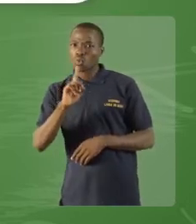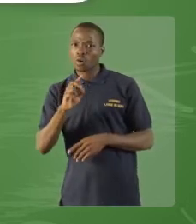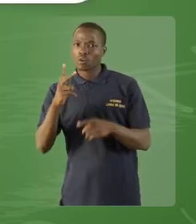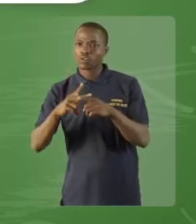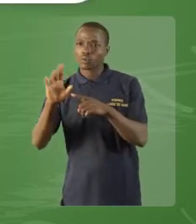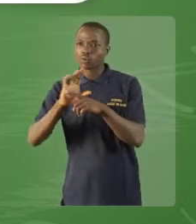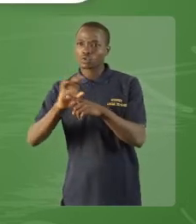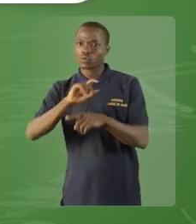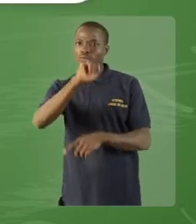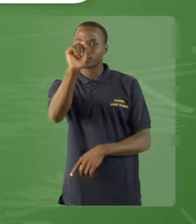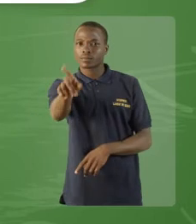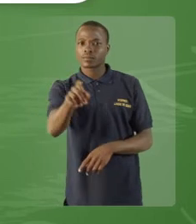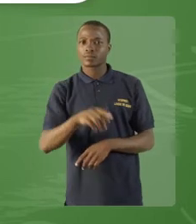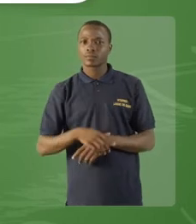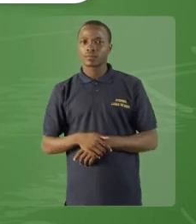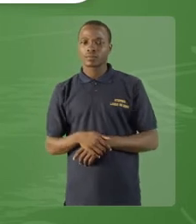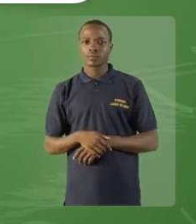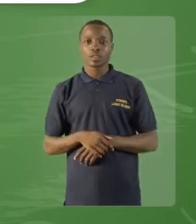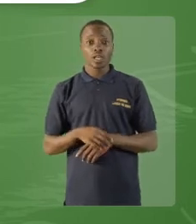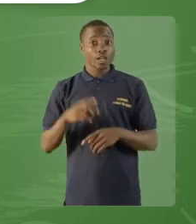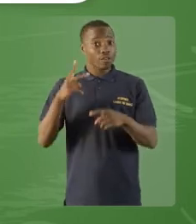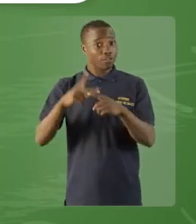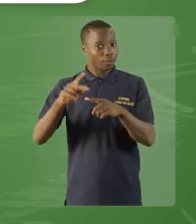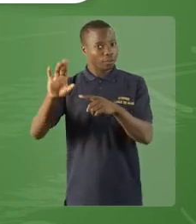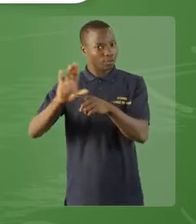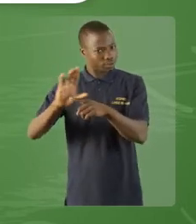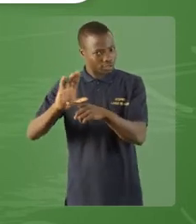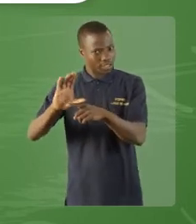Dans cette phrase, il y a deux verbes conjugués.